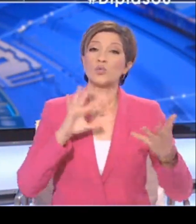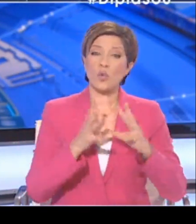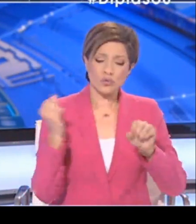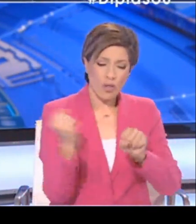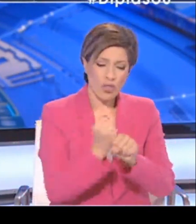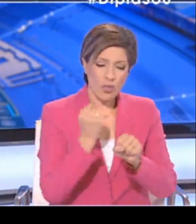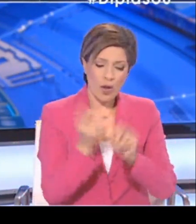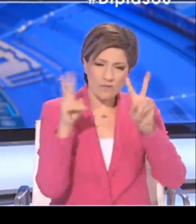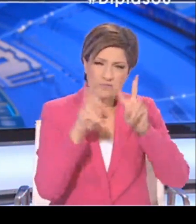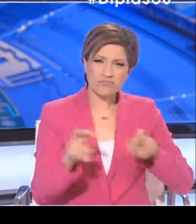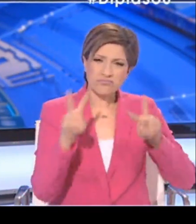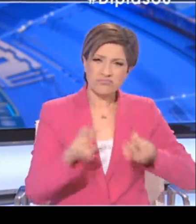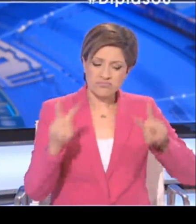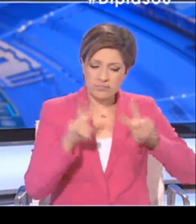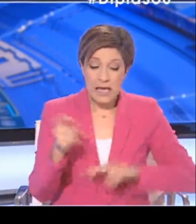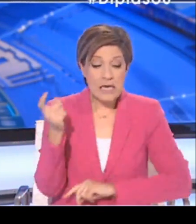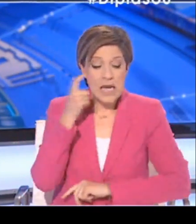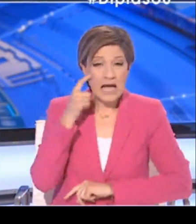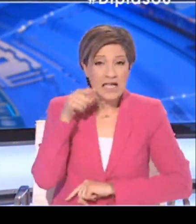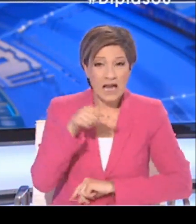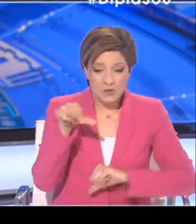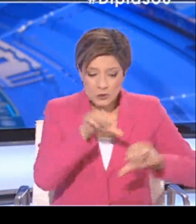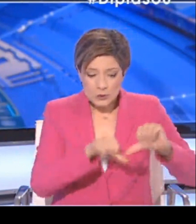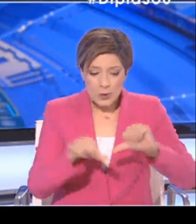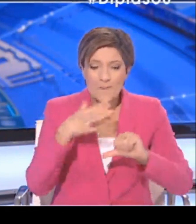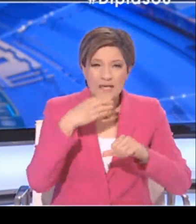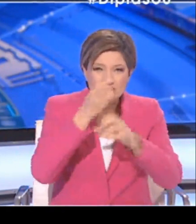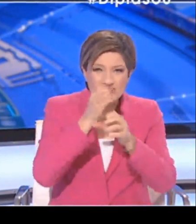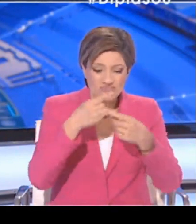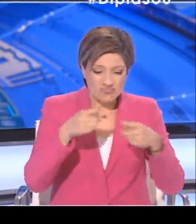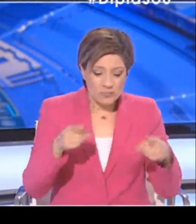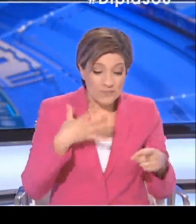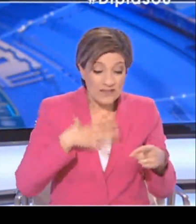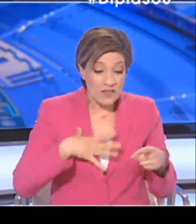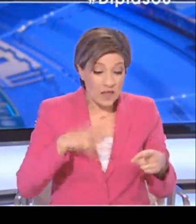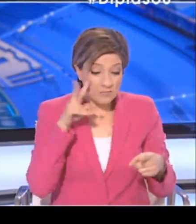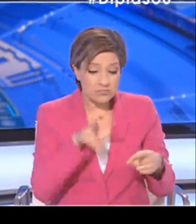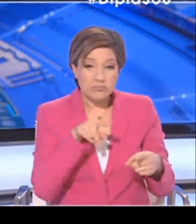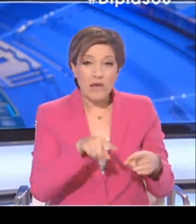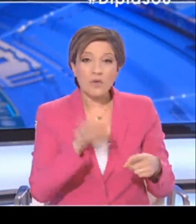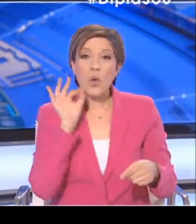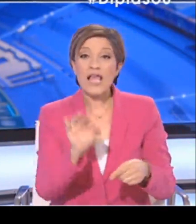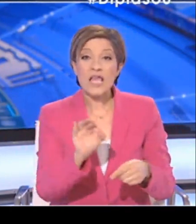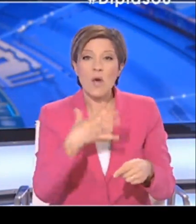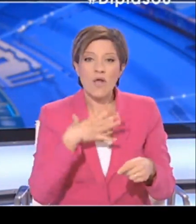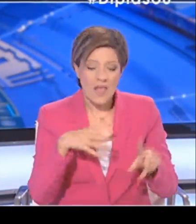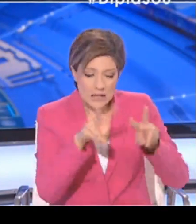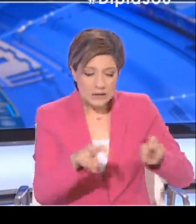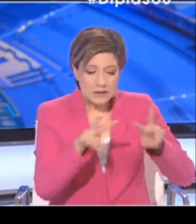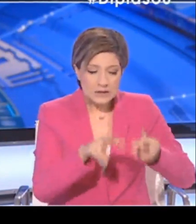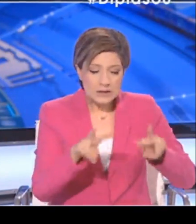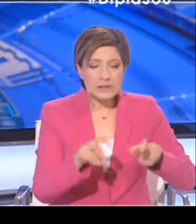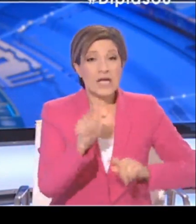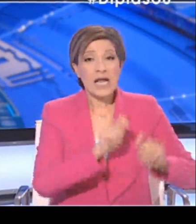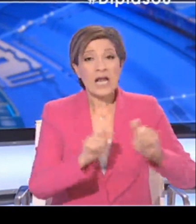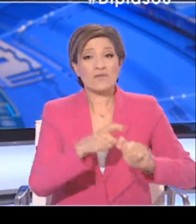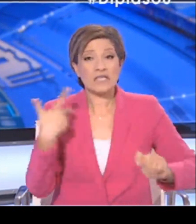εντατικά για να κατανοήσουν τον ιό και με βάση αυτό να αναπτύξουν δυνητικές θεραπείες, εμβόλια και άλλες